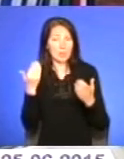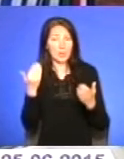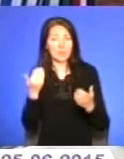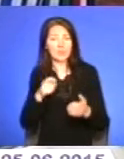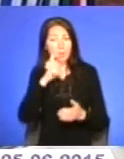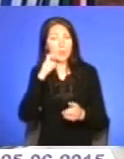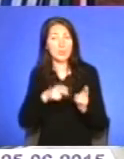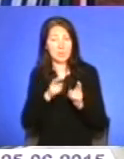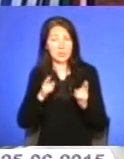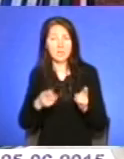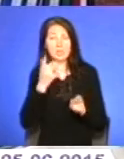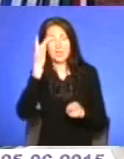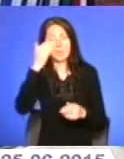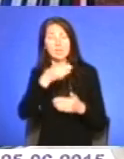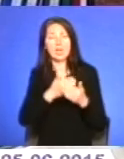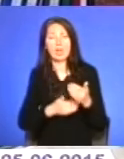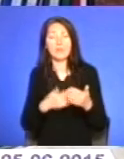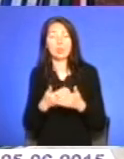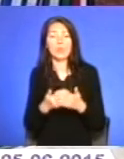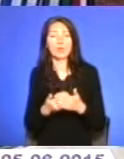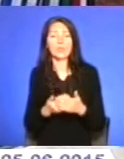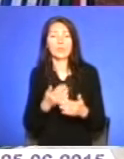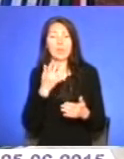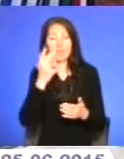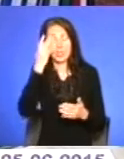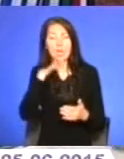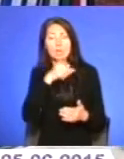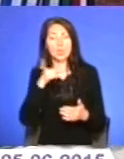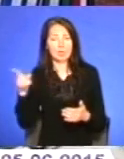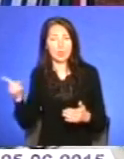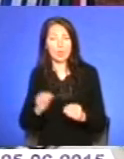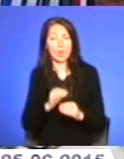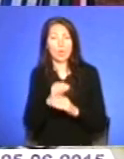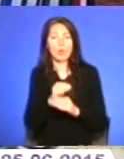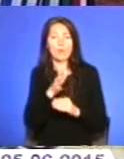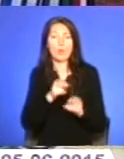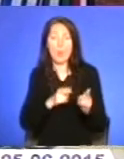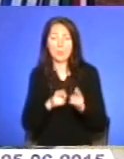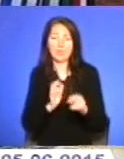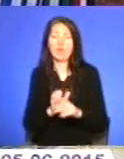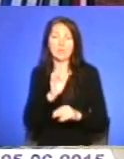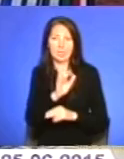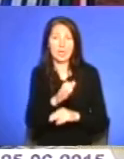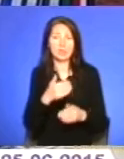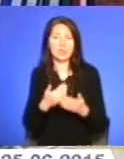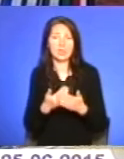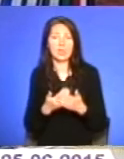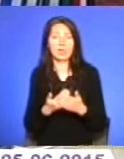Укрзалізниця на літній графік, тобто літній сезон, додаткові поїзди виділяються. Так, на